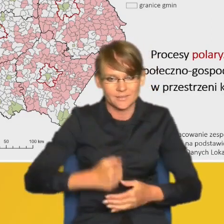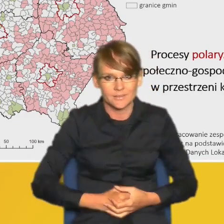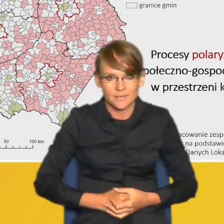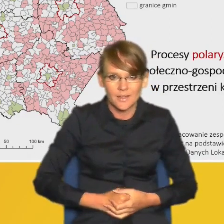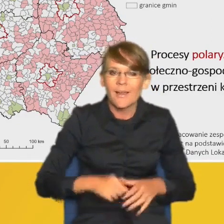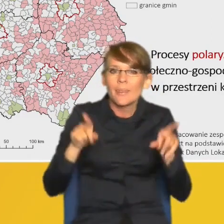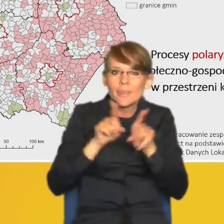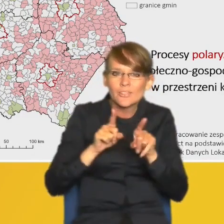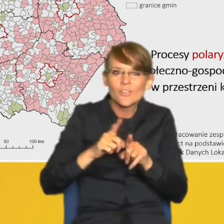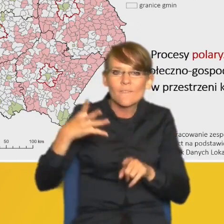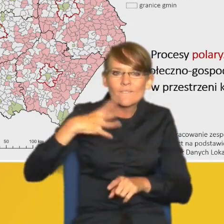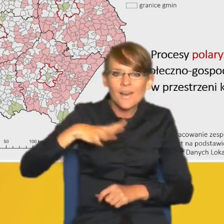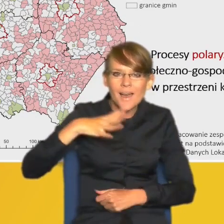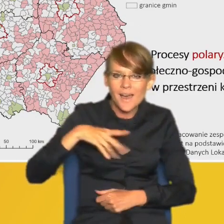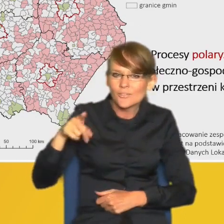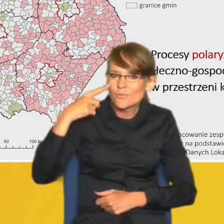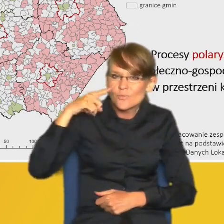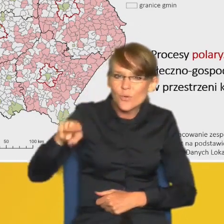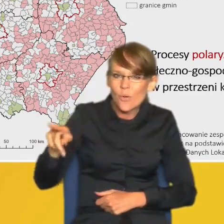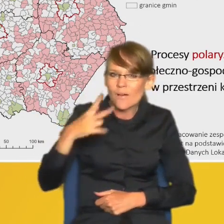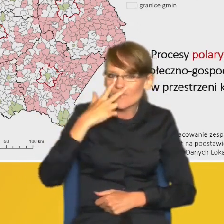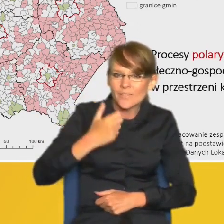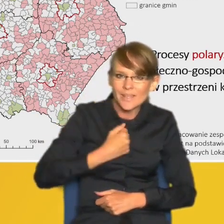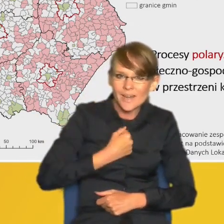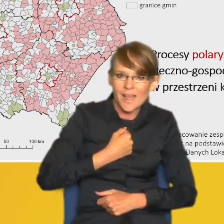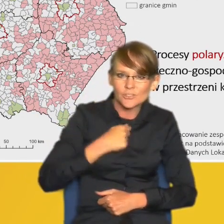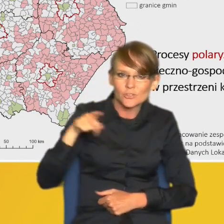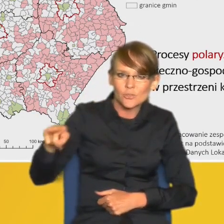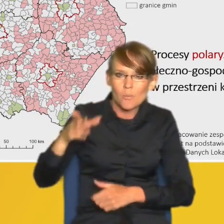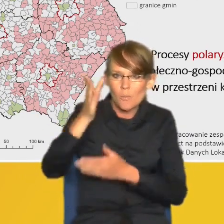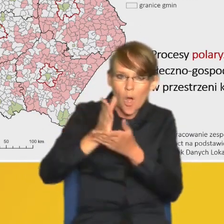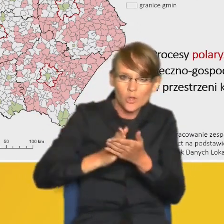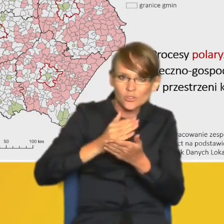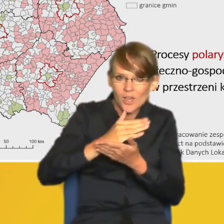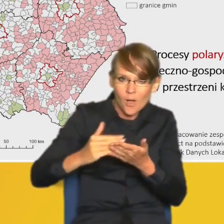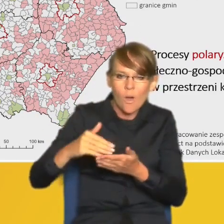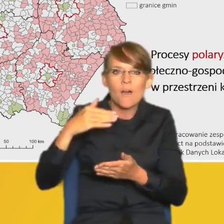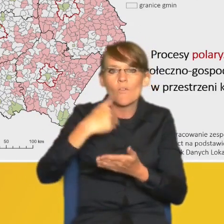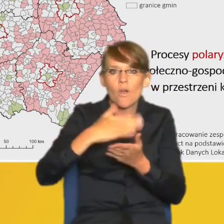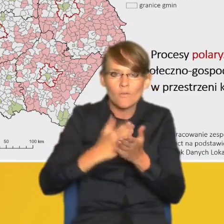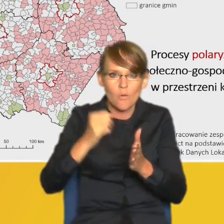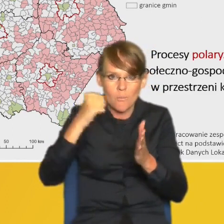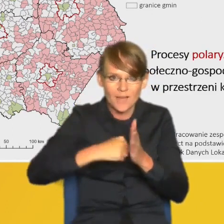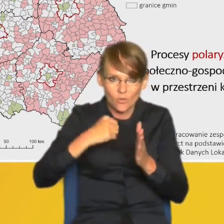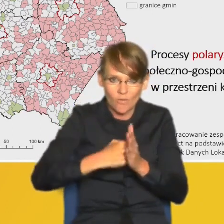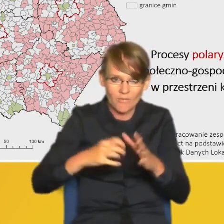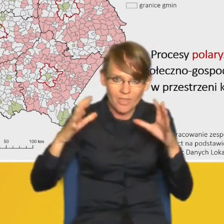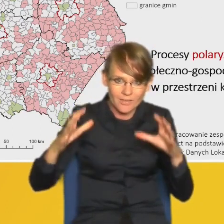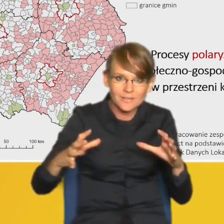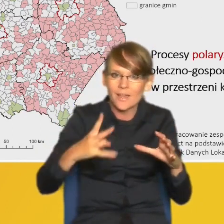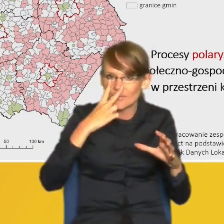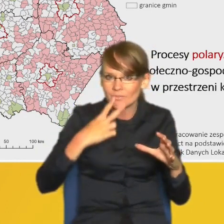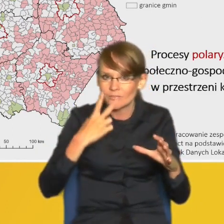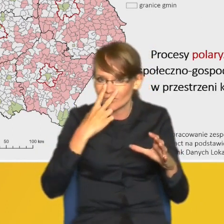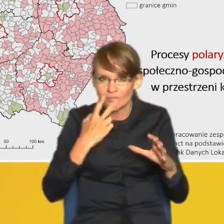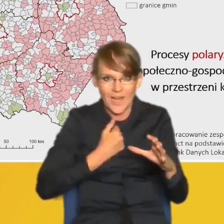zwrócić uwagę na ten bardzo wyraźny, dychotomiczny podział województwa mazowieckiego na wyraźnie rosnącą